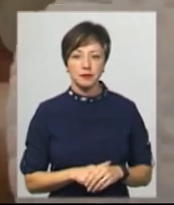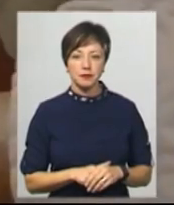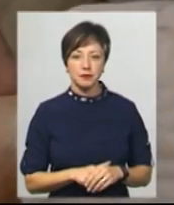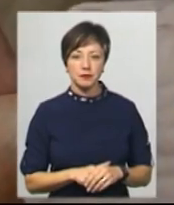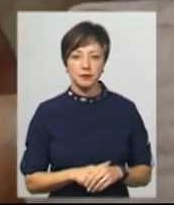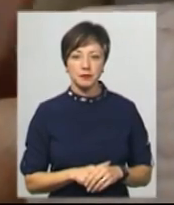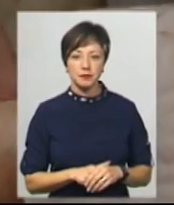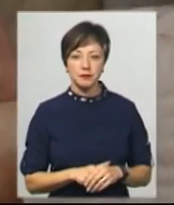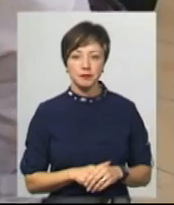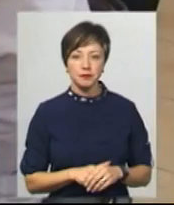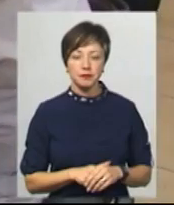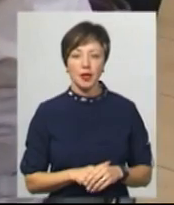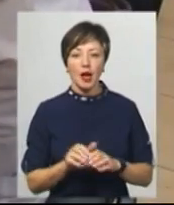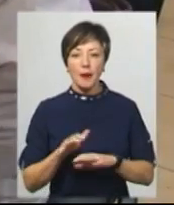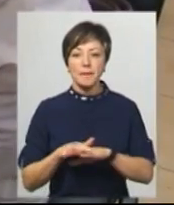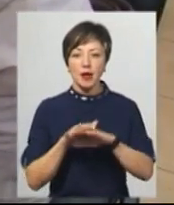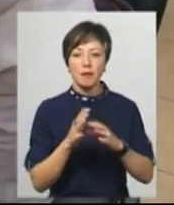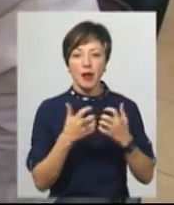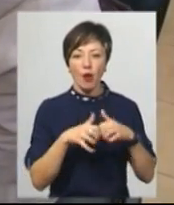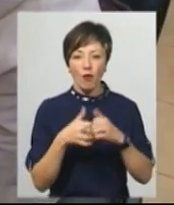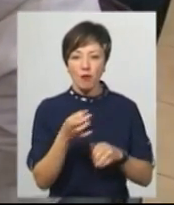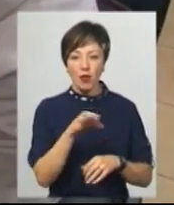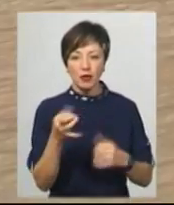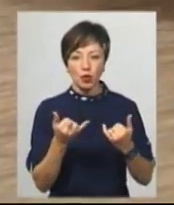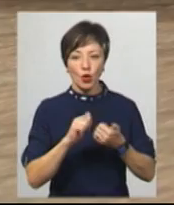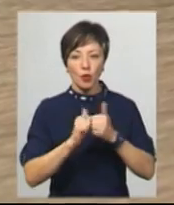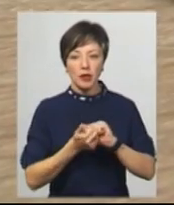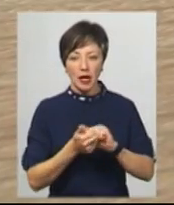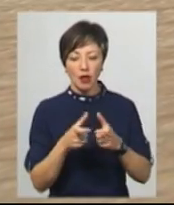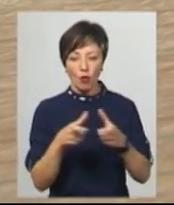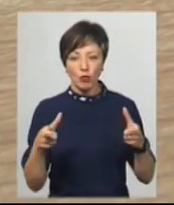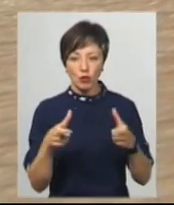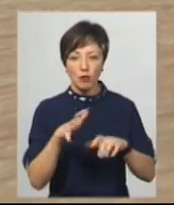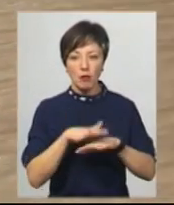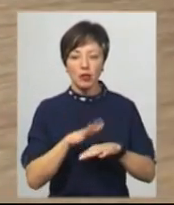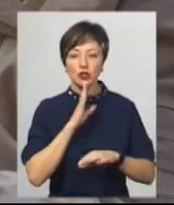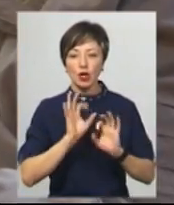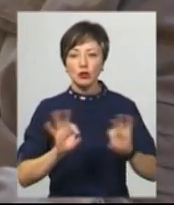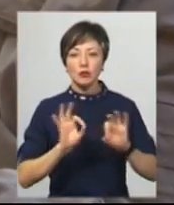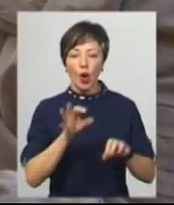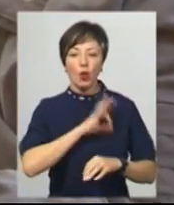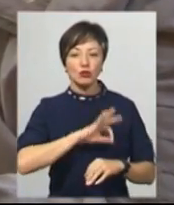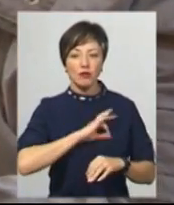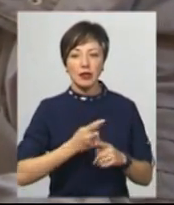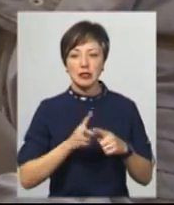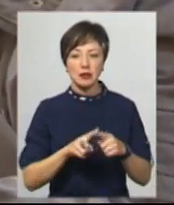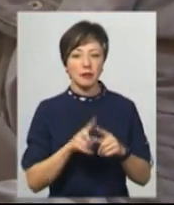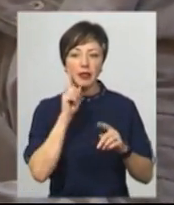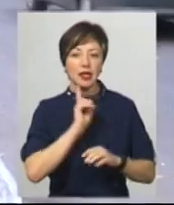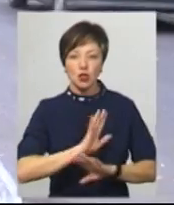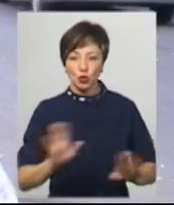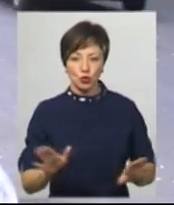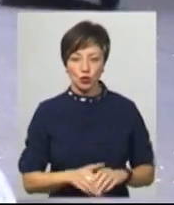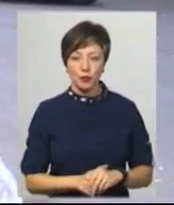Черкащенка Ольга Занора перераховує монети, які сьогодні обміняє на купюри в банку. Жінка розповідає, що користуватися ними незручно.